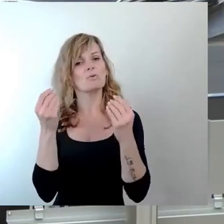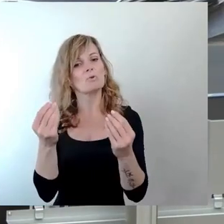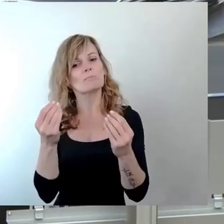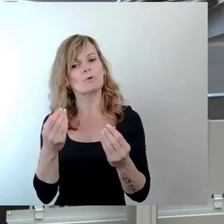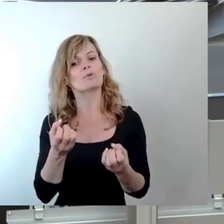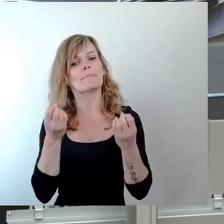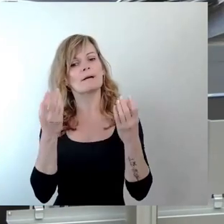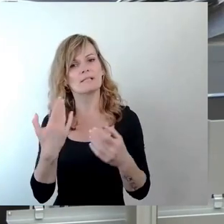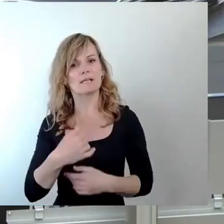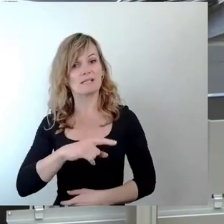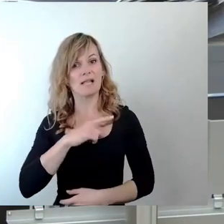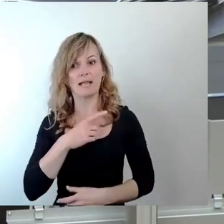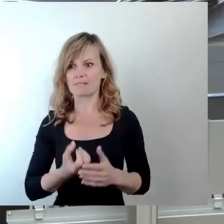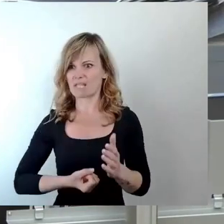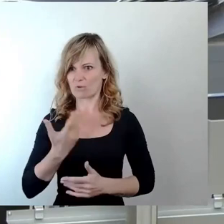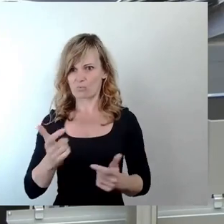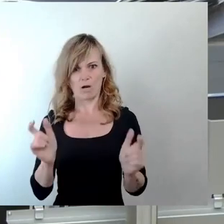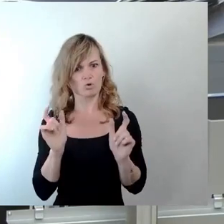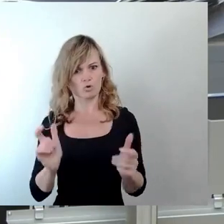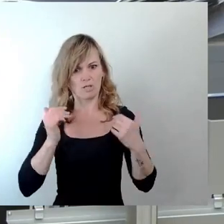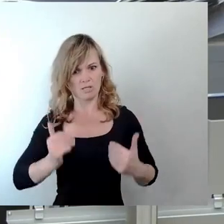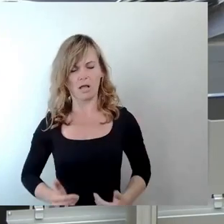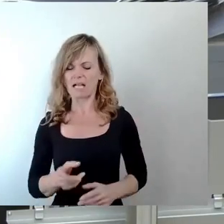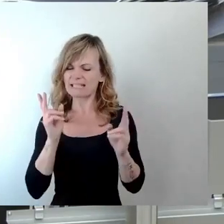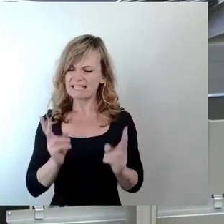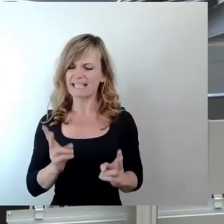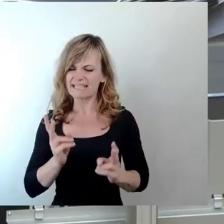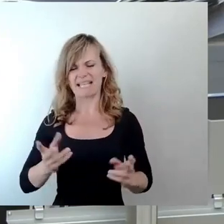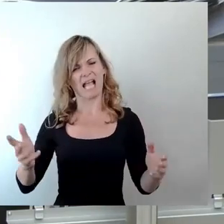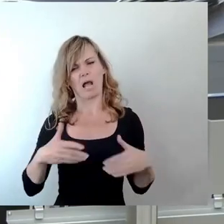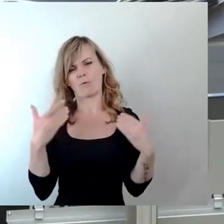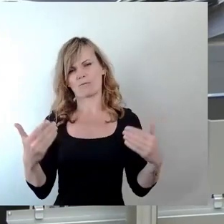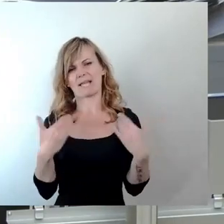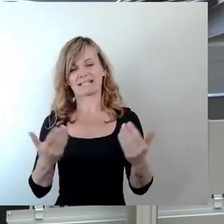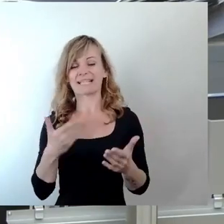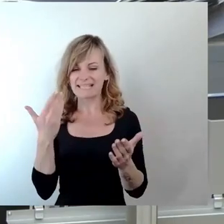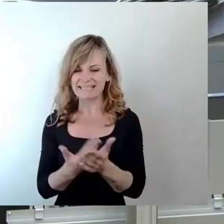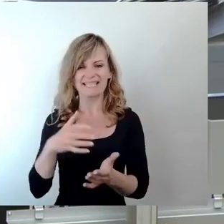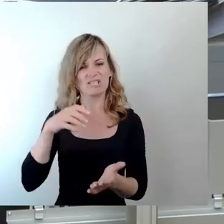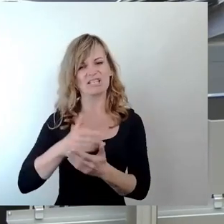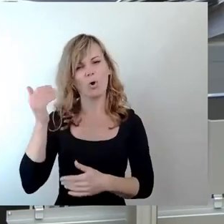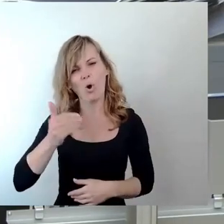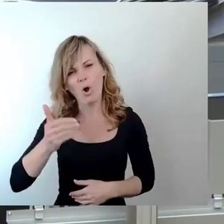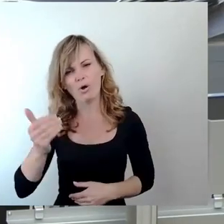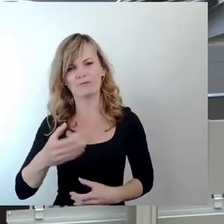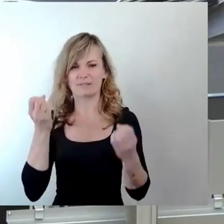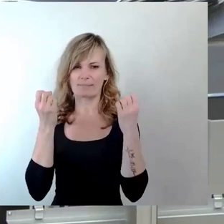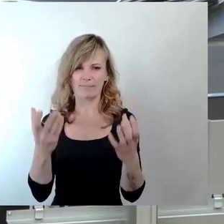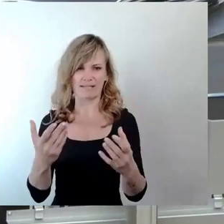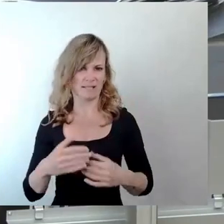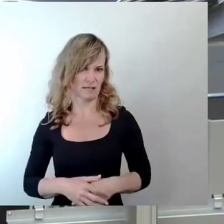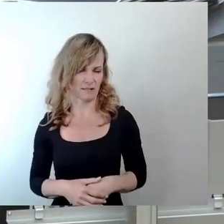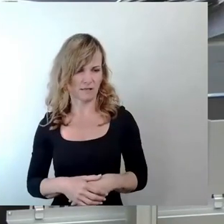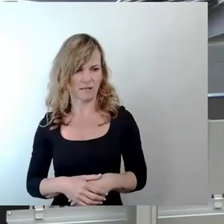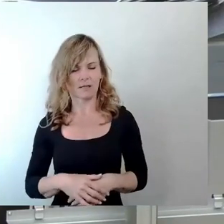als Naturschützer richtig aufregt, weil das ganz oft passiert in dieser Stadt. Dann nimmt man den vermeintlich am wenigsten